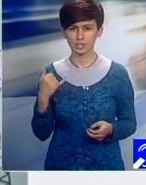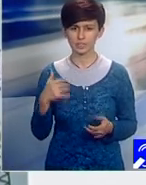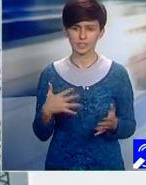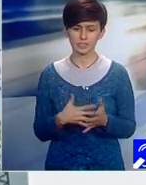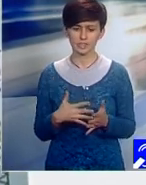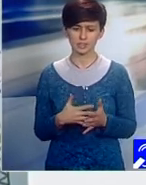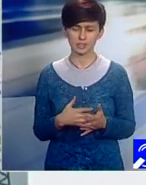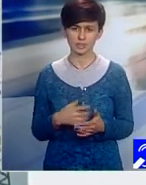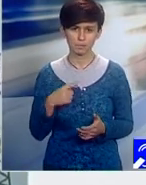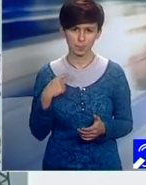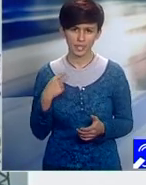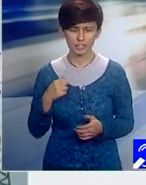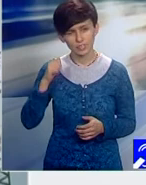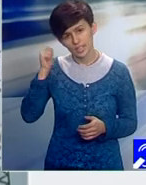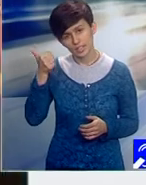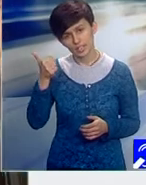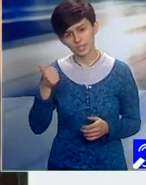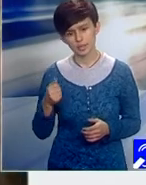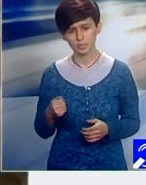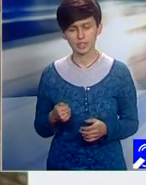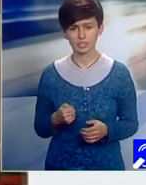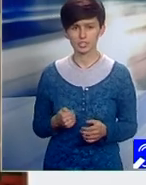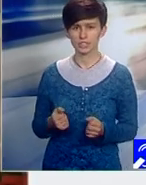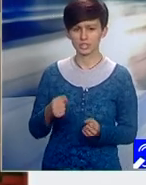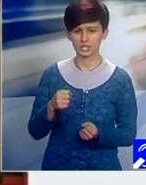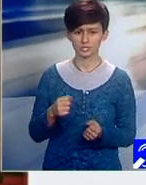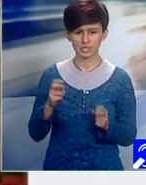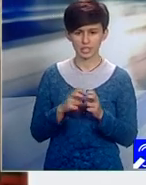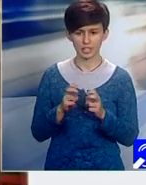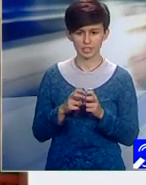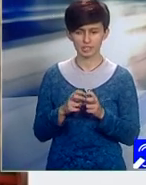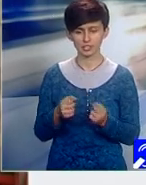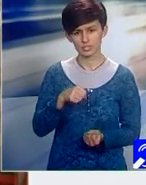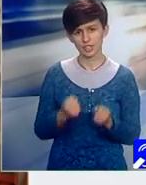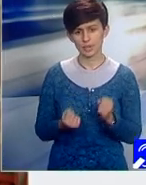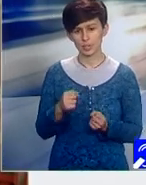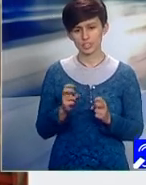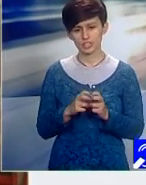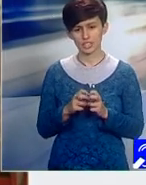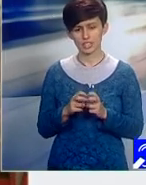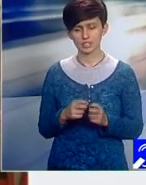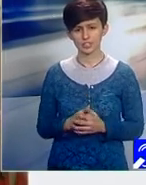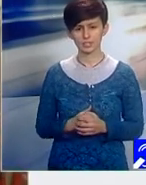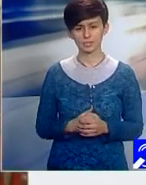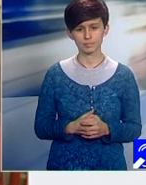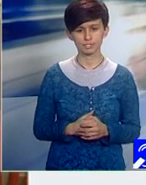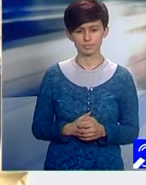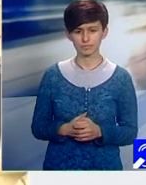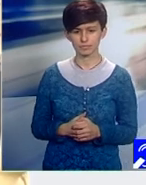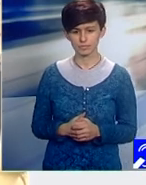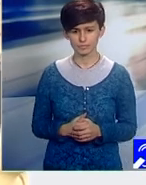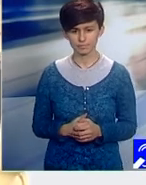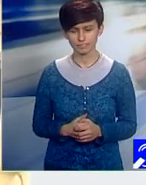la fel vom avea mașini electrice dincoace pe partea cealaltă. Practic cea mai spectaculoasă a festivalului, cea mai